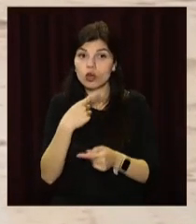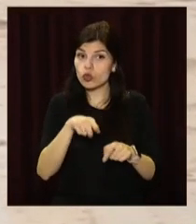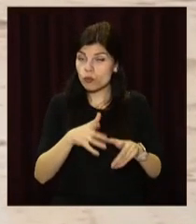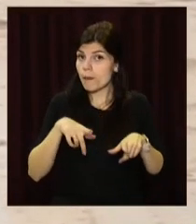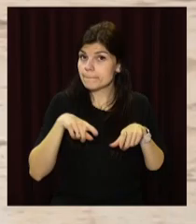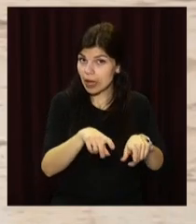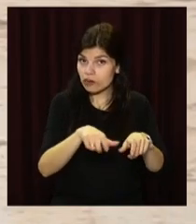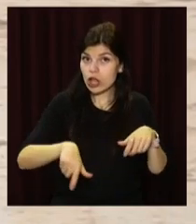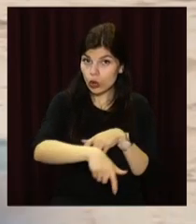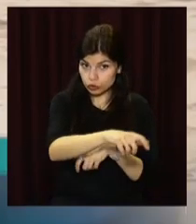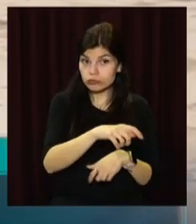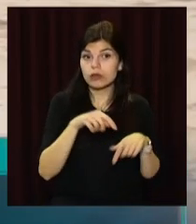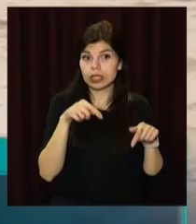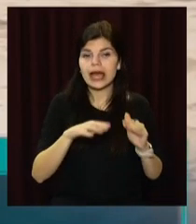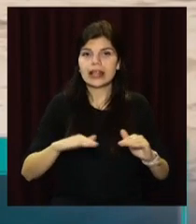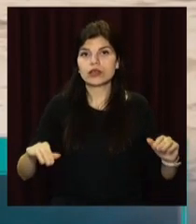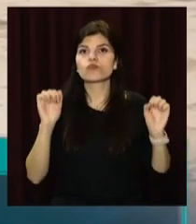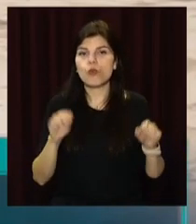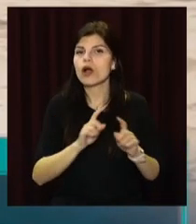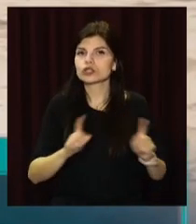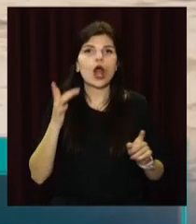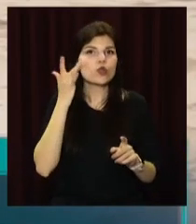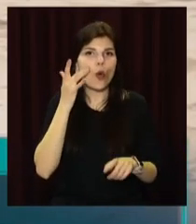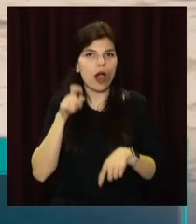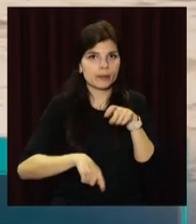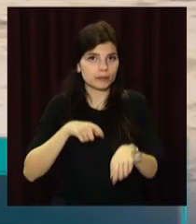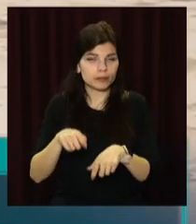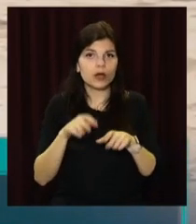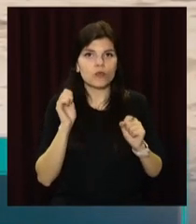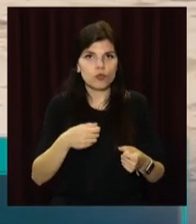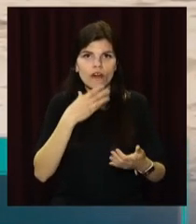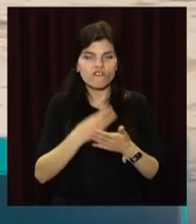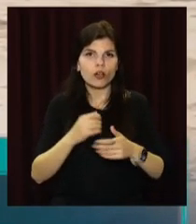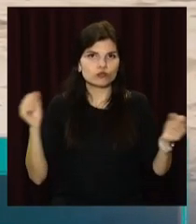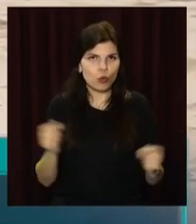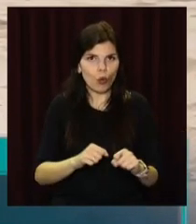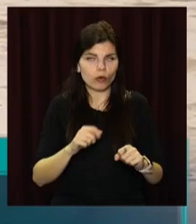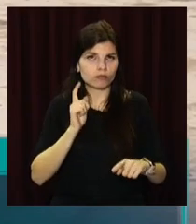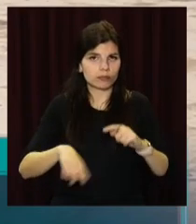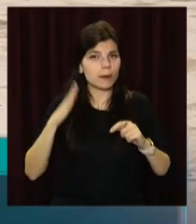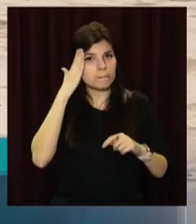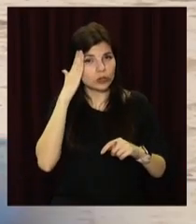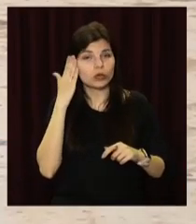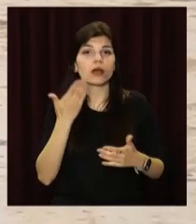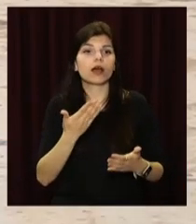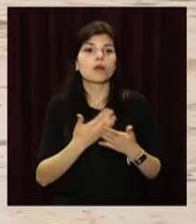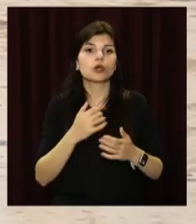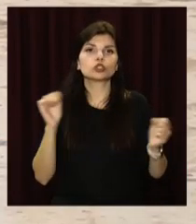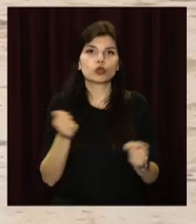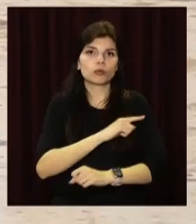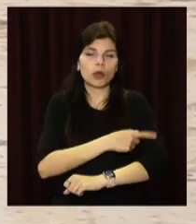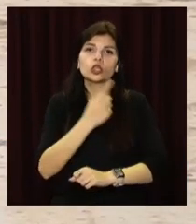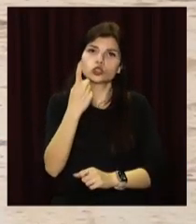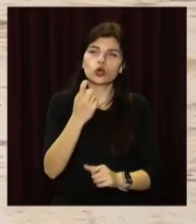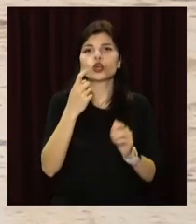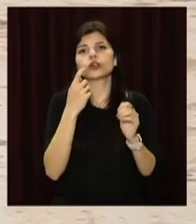доріжки. З тим, що будуть бігові доріжки, діти змогуть, особливо легка атлетика, розвивати свої спринтерські, старіські спотобності. Скоростно-силові. Це біг 160,